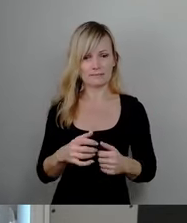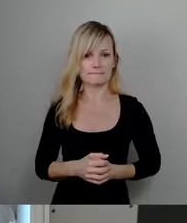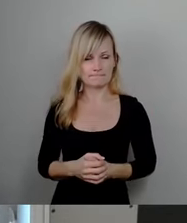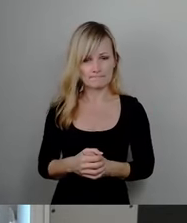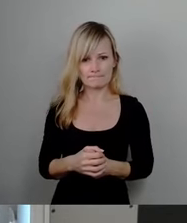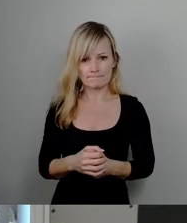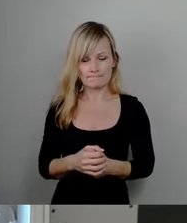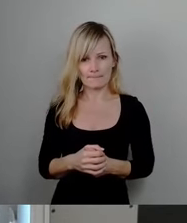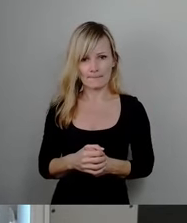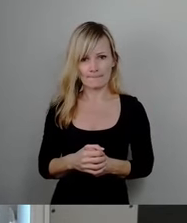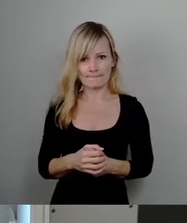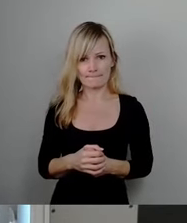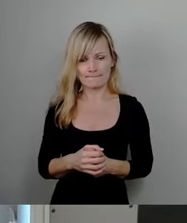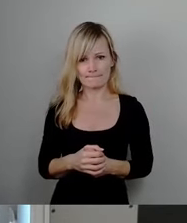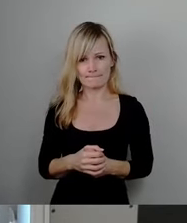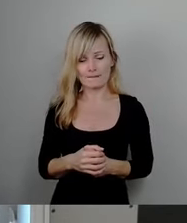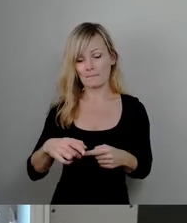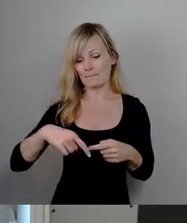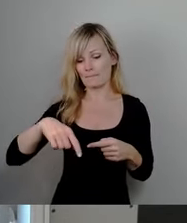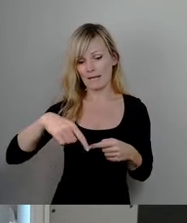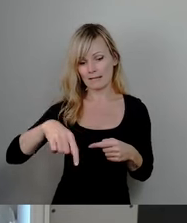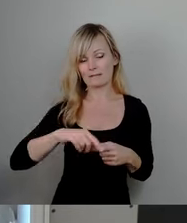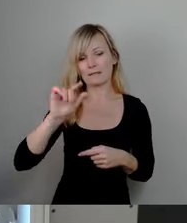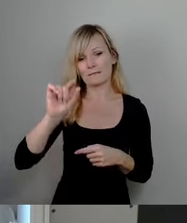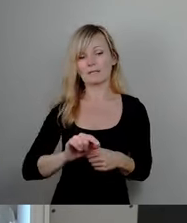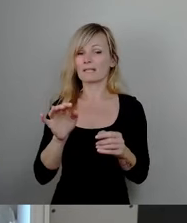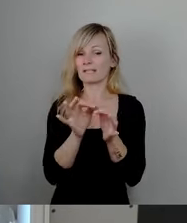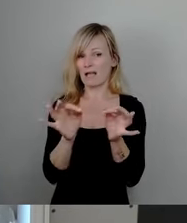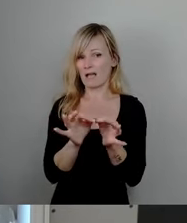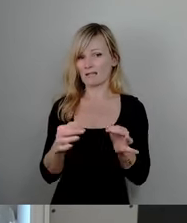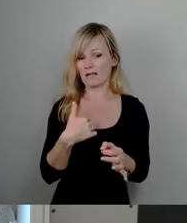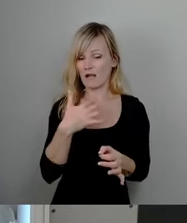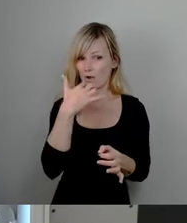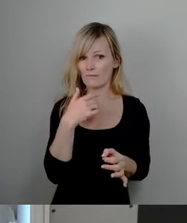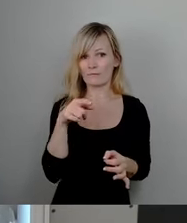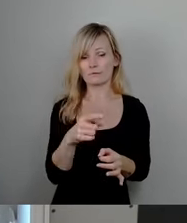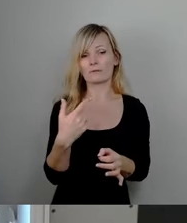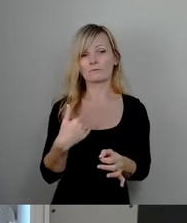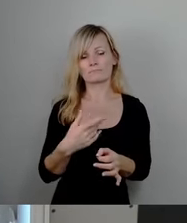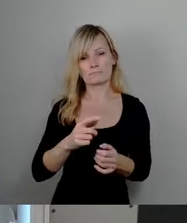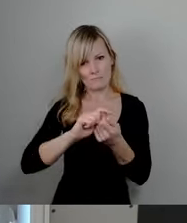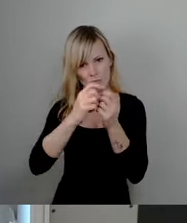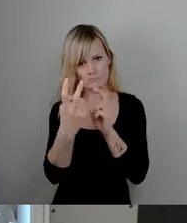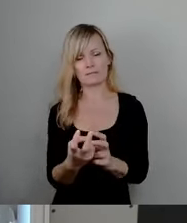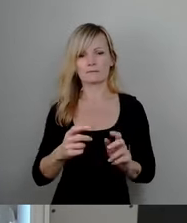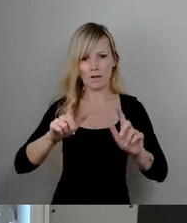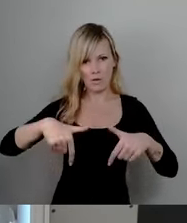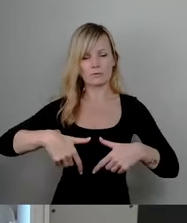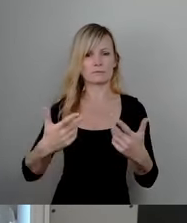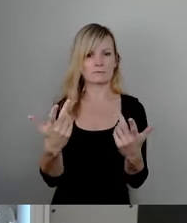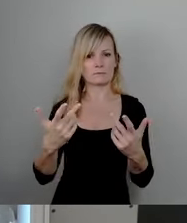alsbald in wenigen Tagen, so hoffe ich, auch hier Nägel mit Köpfen gemacht werden können, nämlich